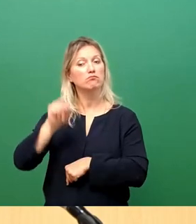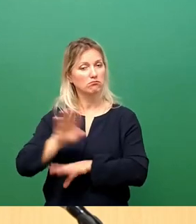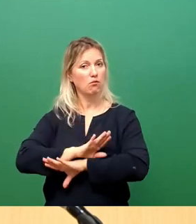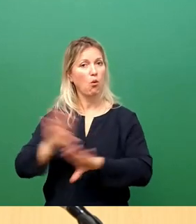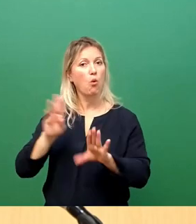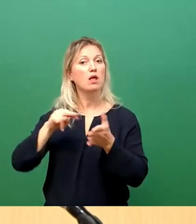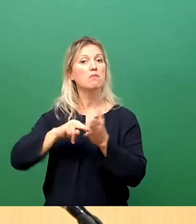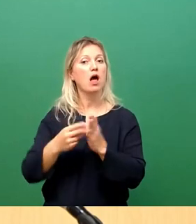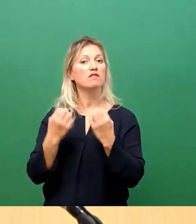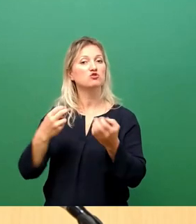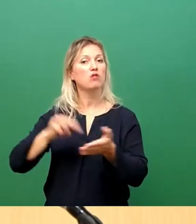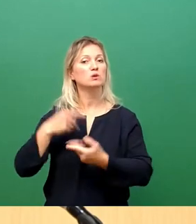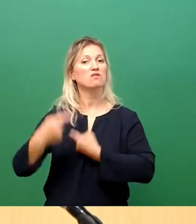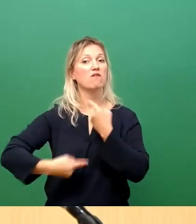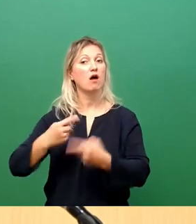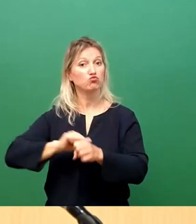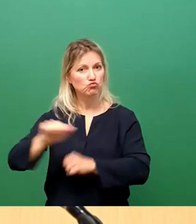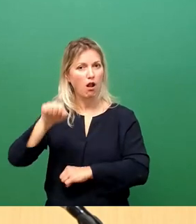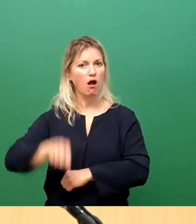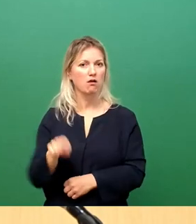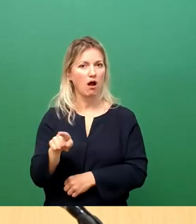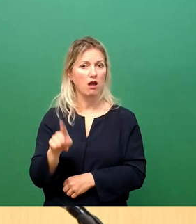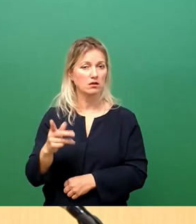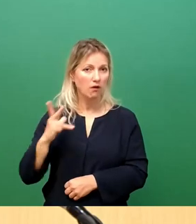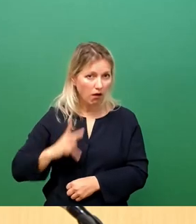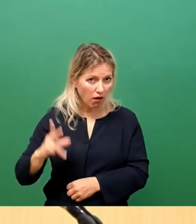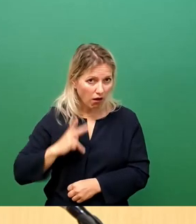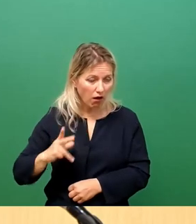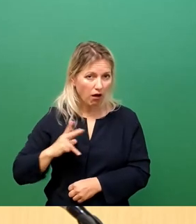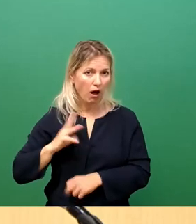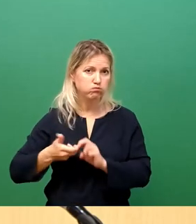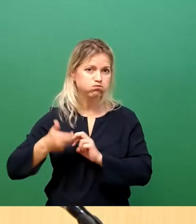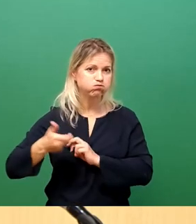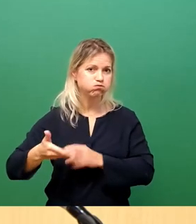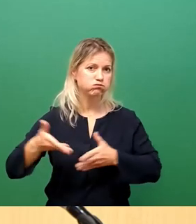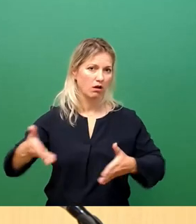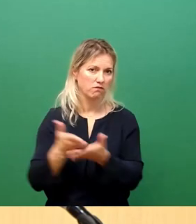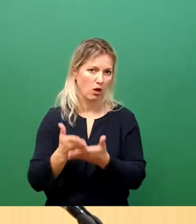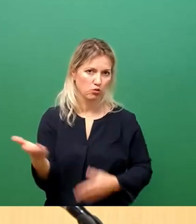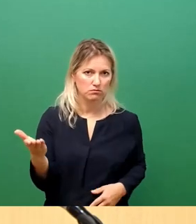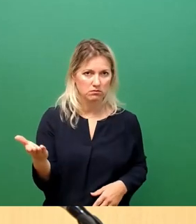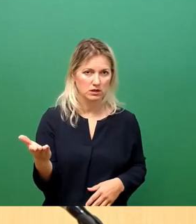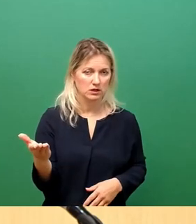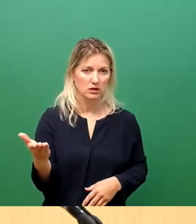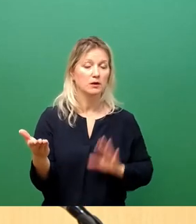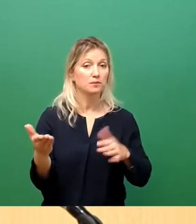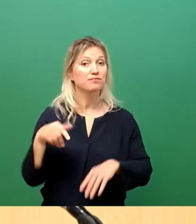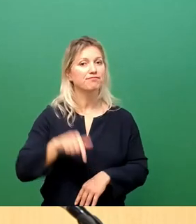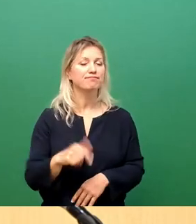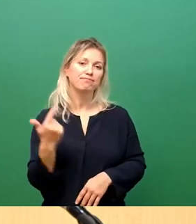Die geht schnell. Und ich werde jetzt mit vier Mythen oder ich sage auch mit vier oft genannten Lügen aufräumen.